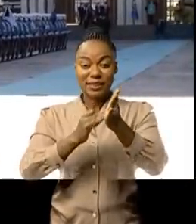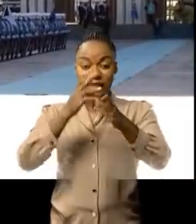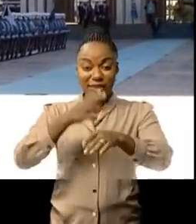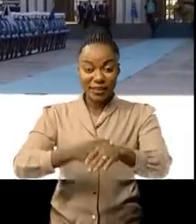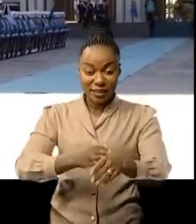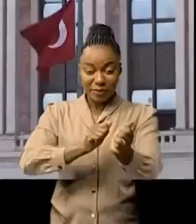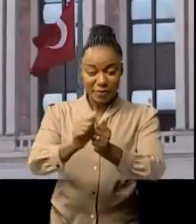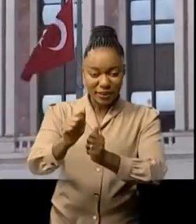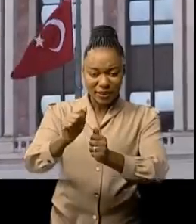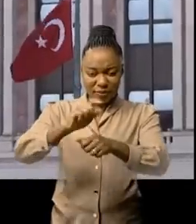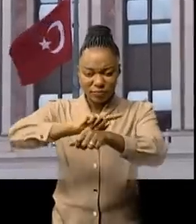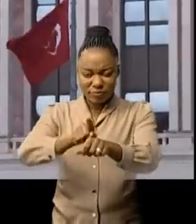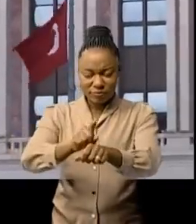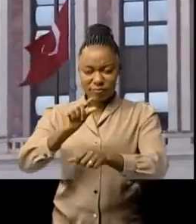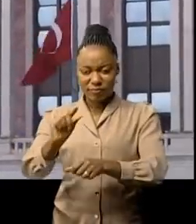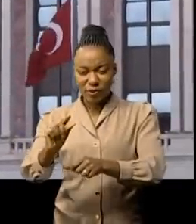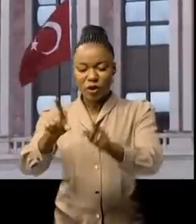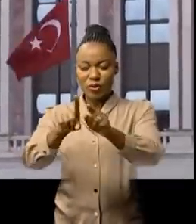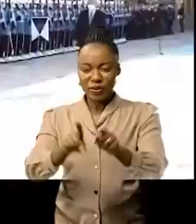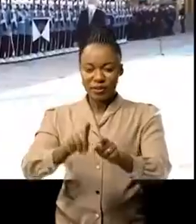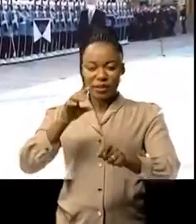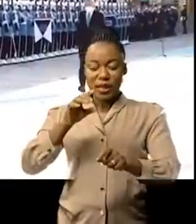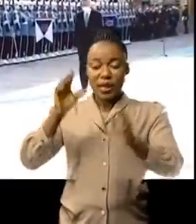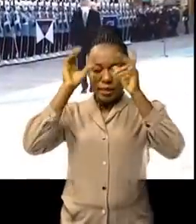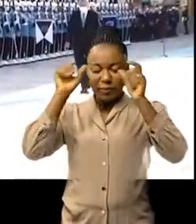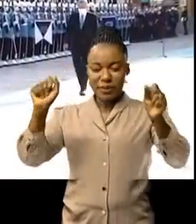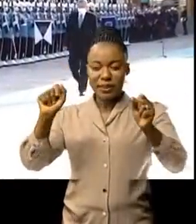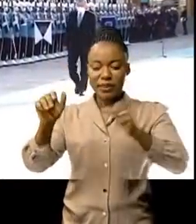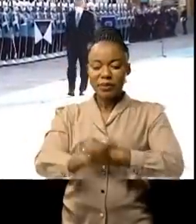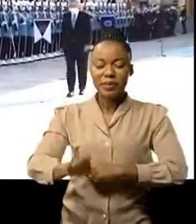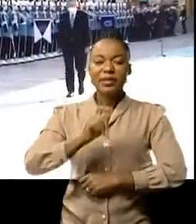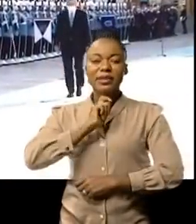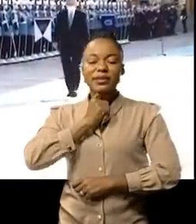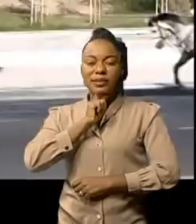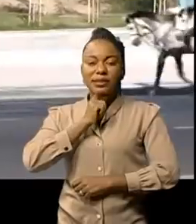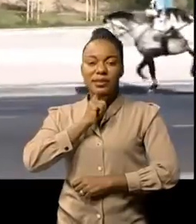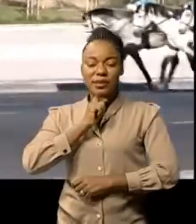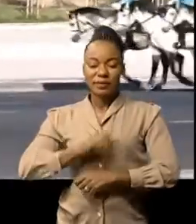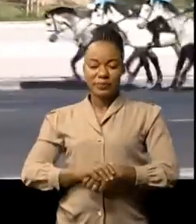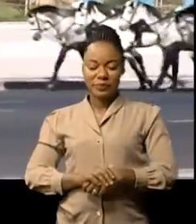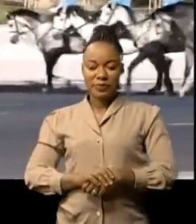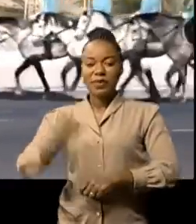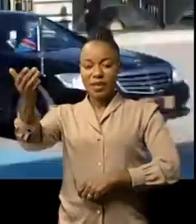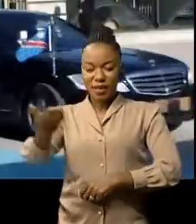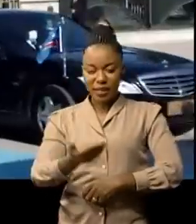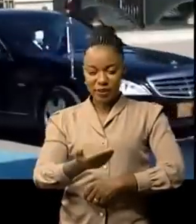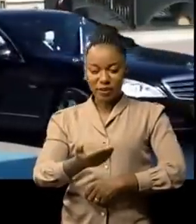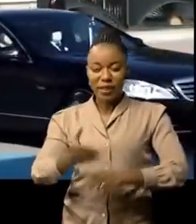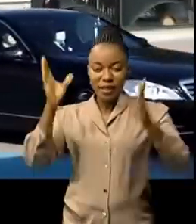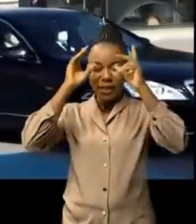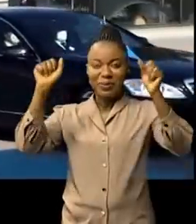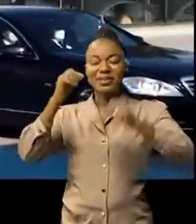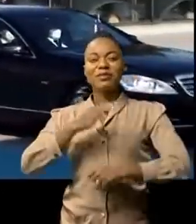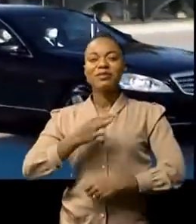quelques minutes lorsque le président Ritjep Taïb Erdogan sort de son palais pour accueillir son homologue congolais Félix